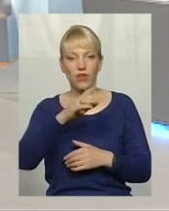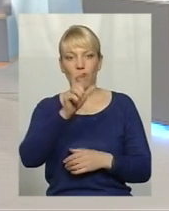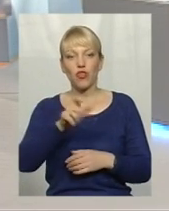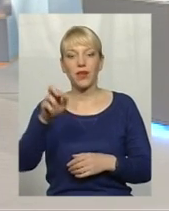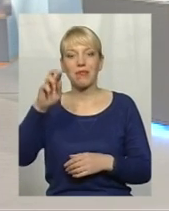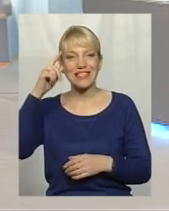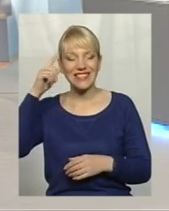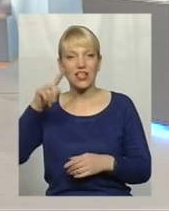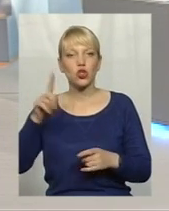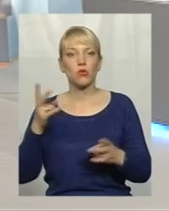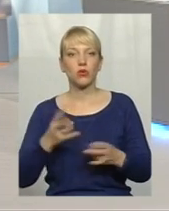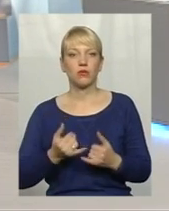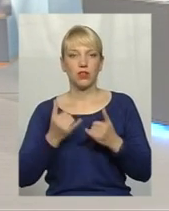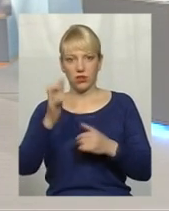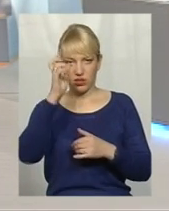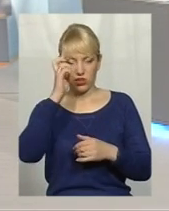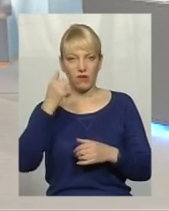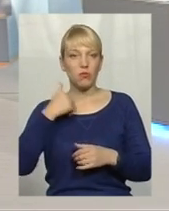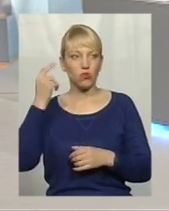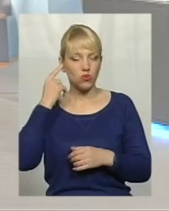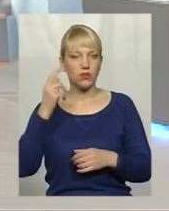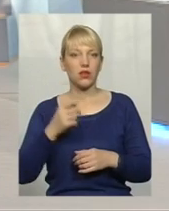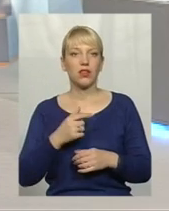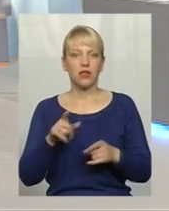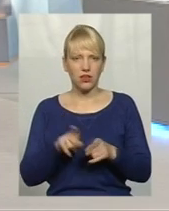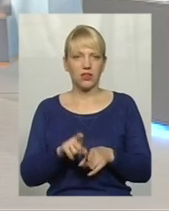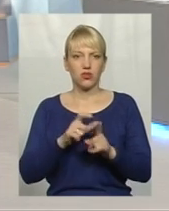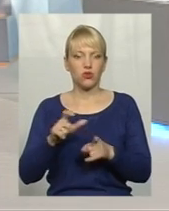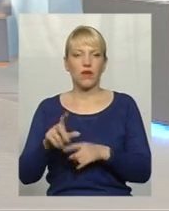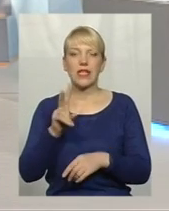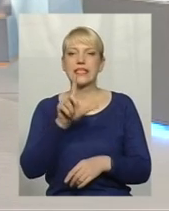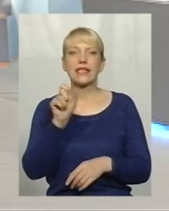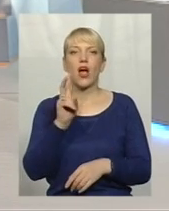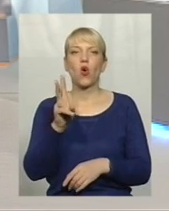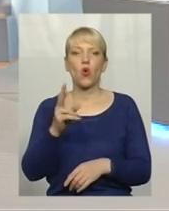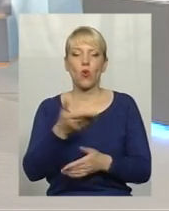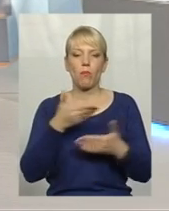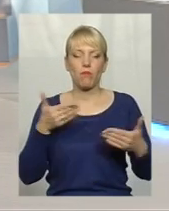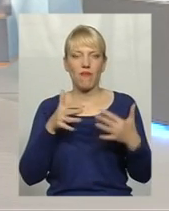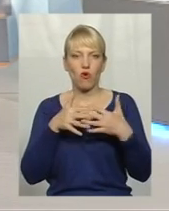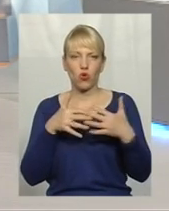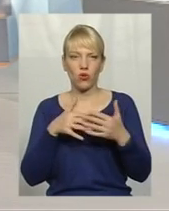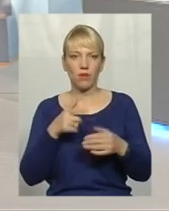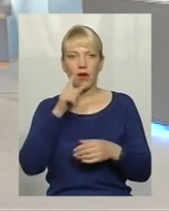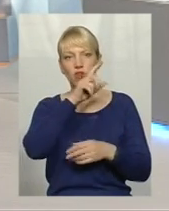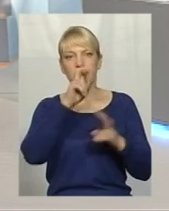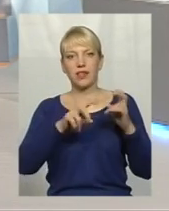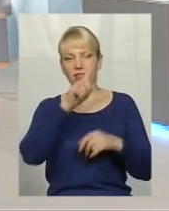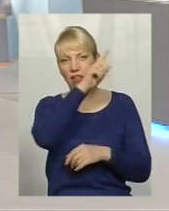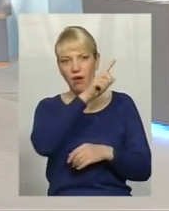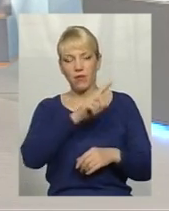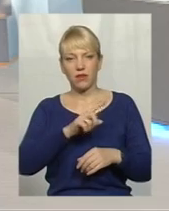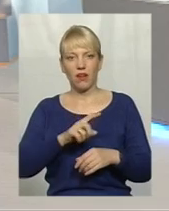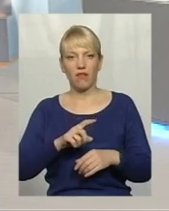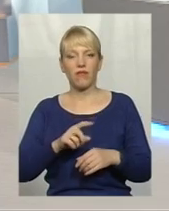Звісно, ми чуємо такі речі, як за кого ми воюємо, вони собі там, в кабінетах і тому подібне. А ми